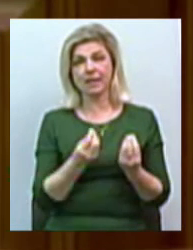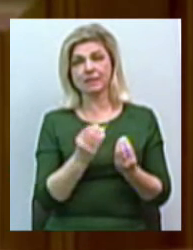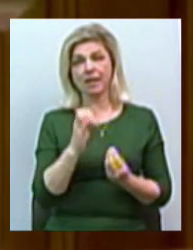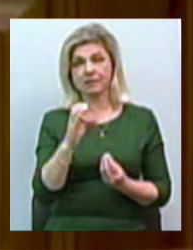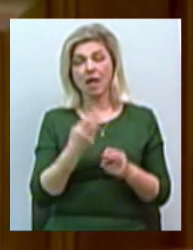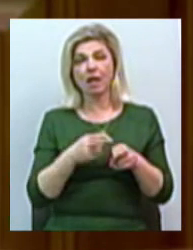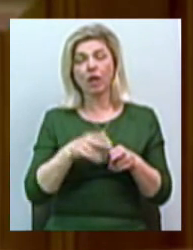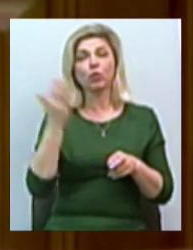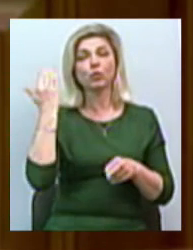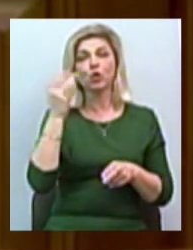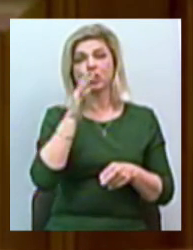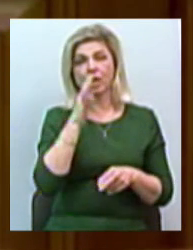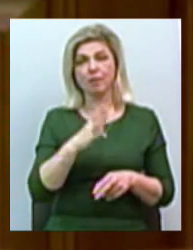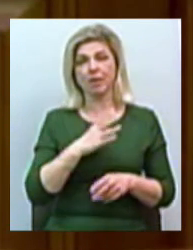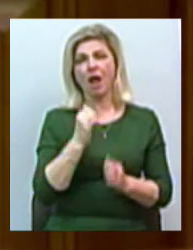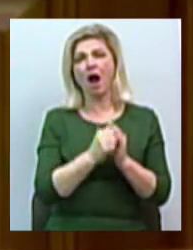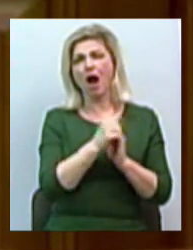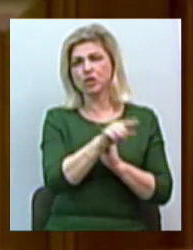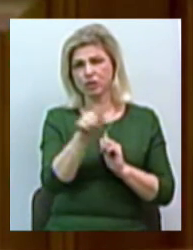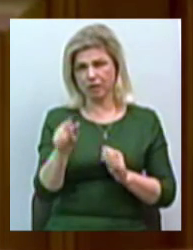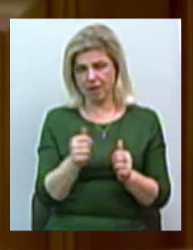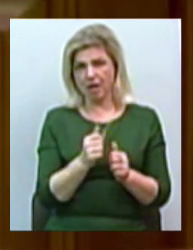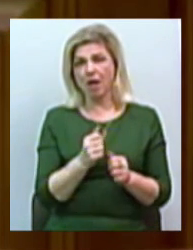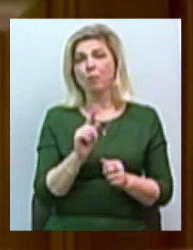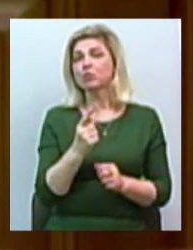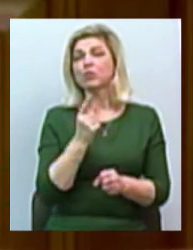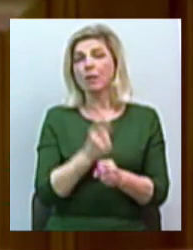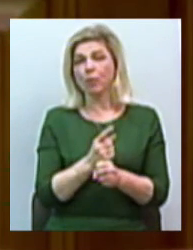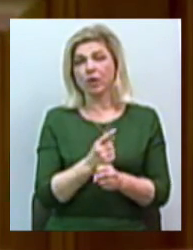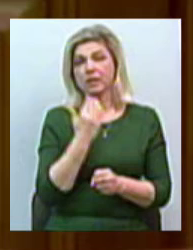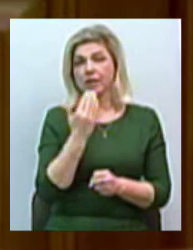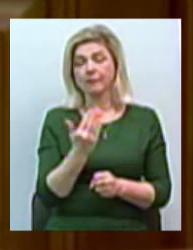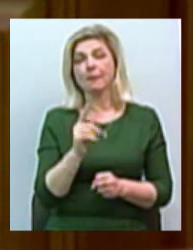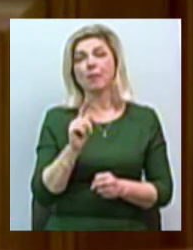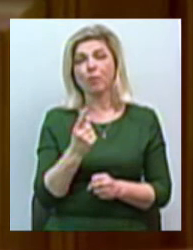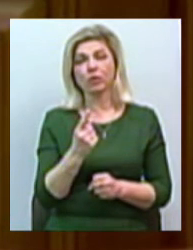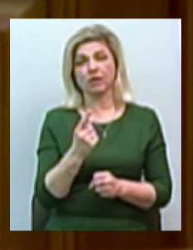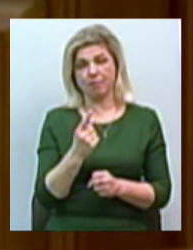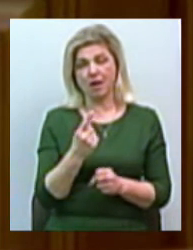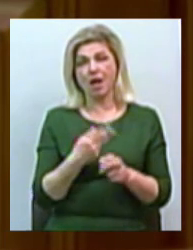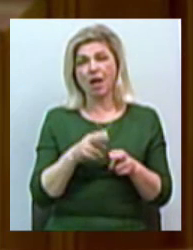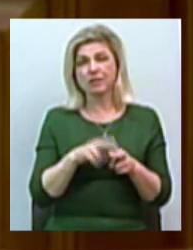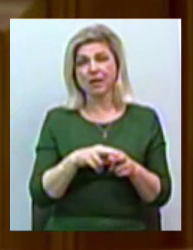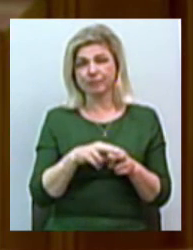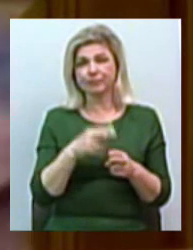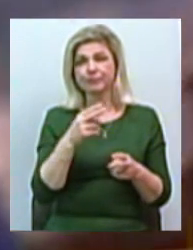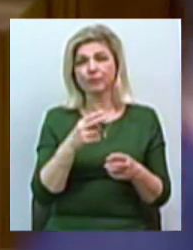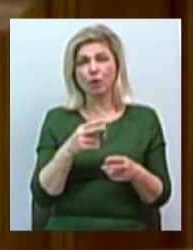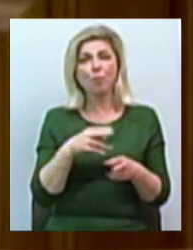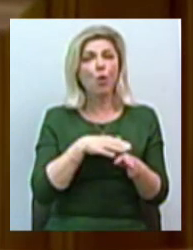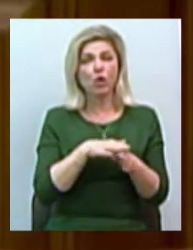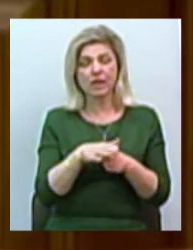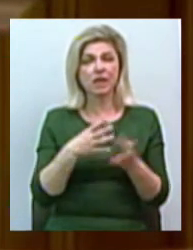в той час був кожній підворотній. Чому заборонили? Тому що лудоманія практично заполонила